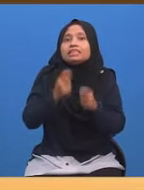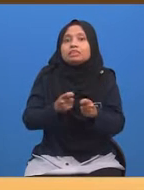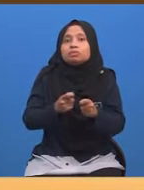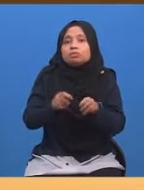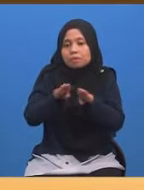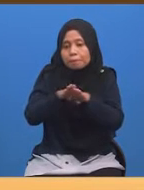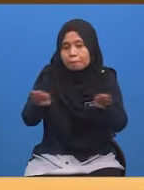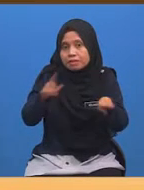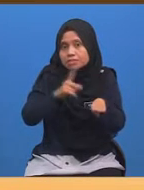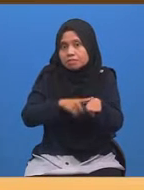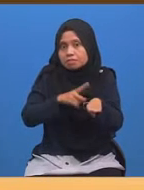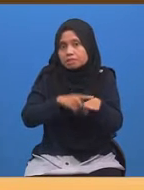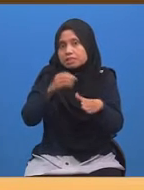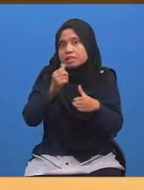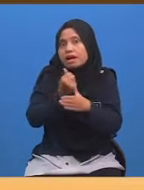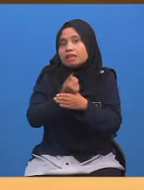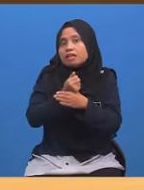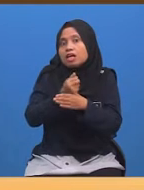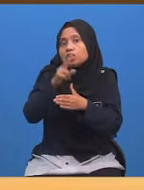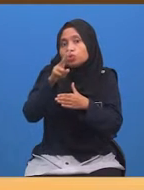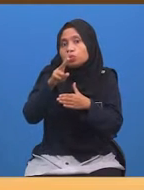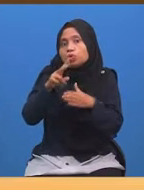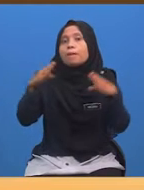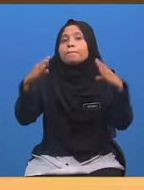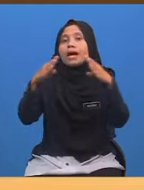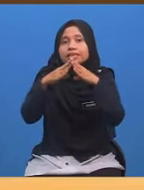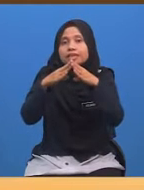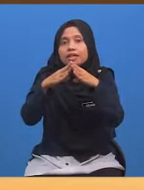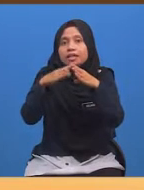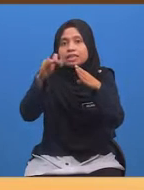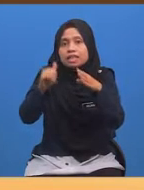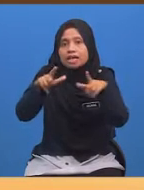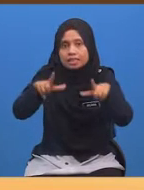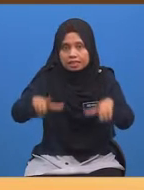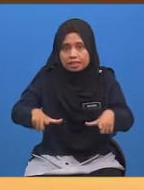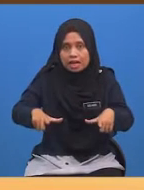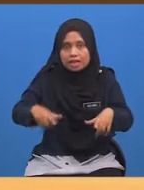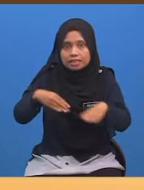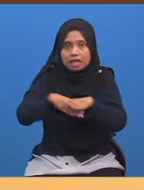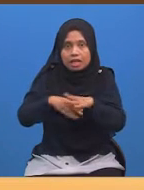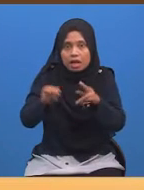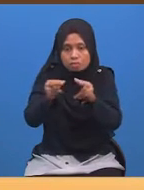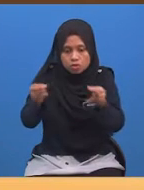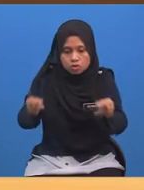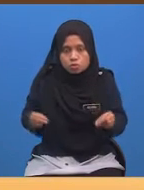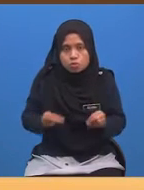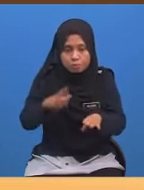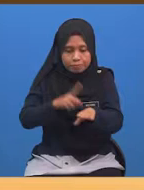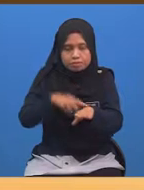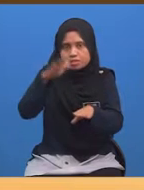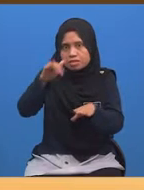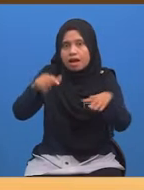perbezaan masa Antara dua buah bandar yang terletak dalam Zon Masa yang